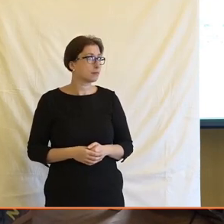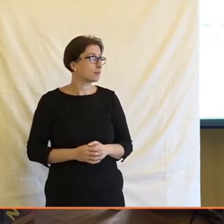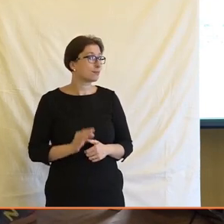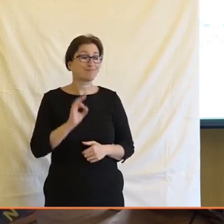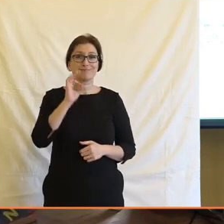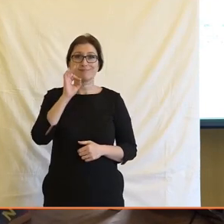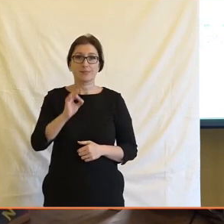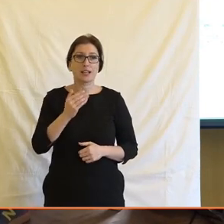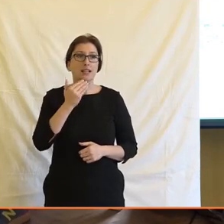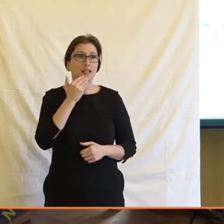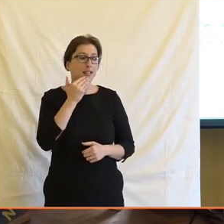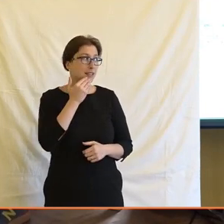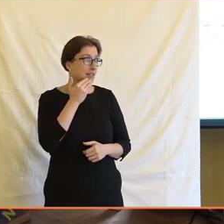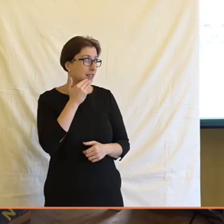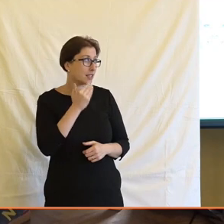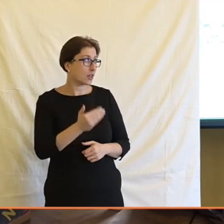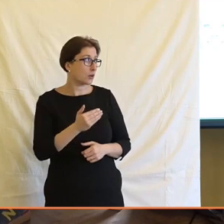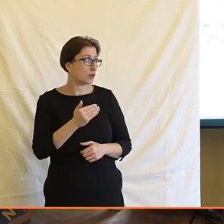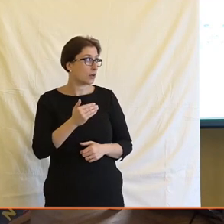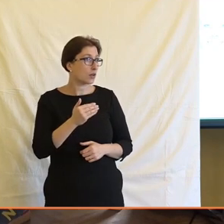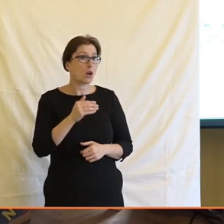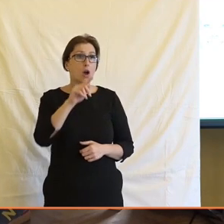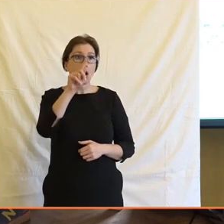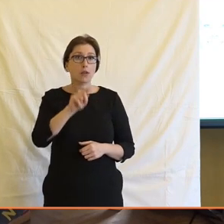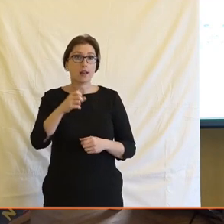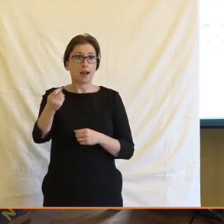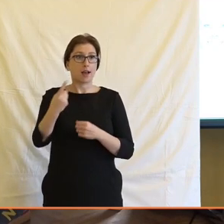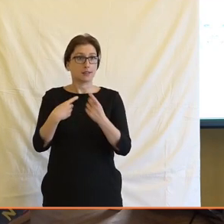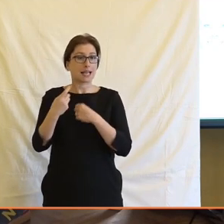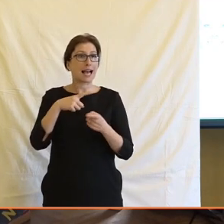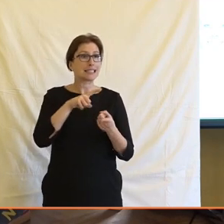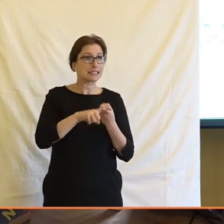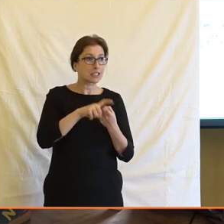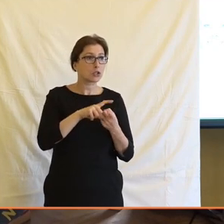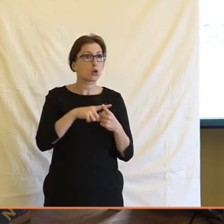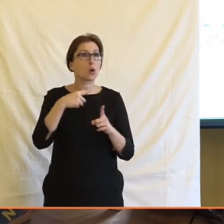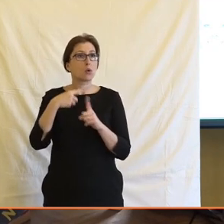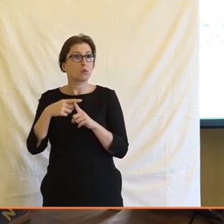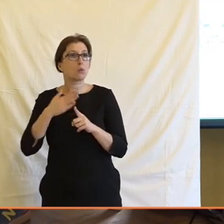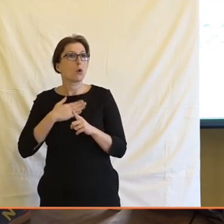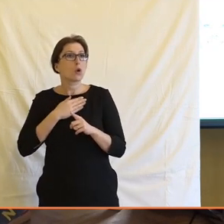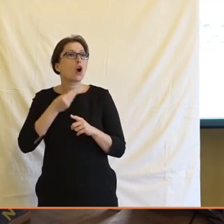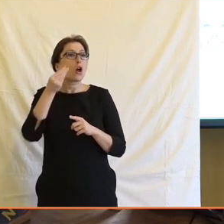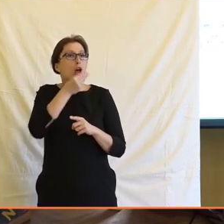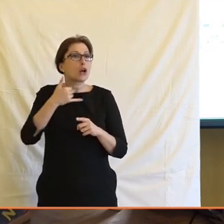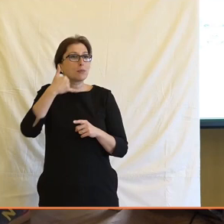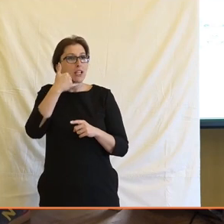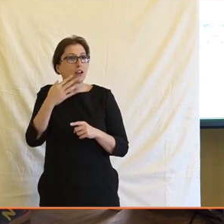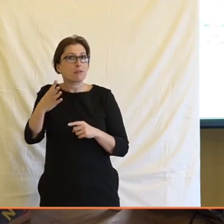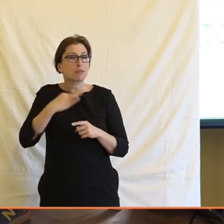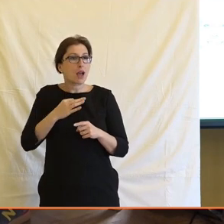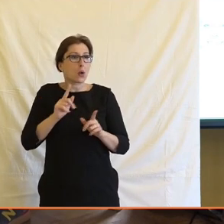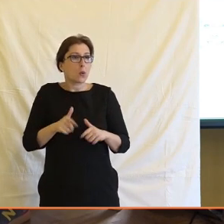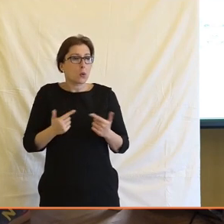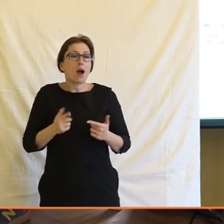Dobře, děkuji. tady mám nějaké, tady vyskočily nějaké otázky, jak na slajdo, tak na můj hloupý telefon, kde mi někdo píše, že tady nemůže